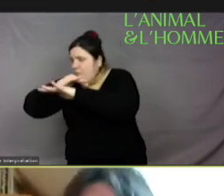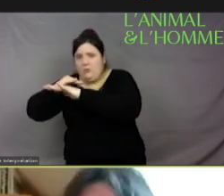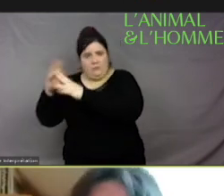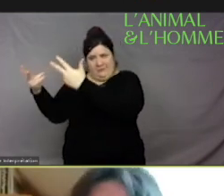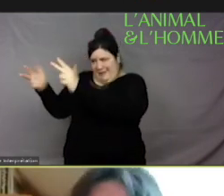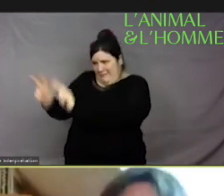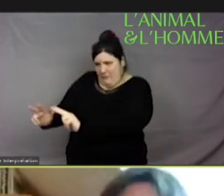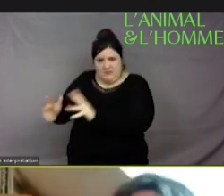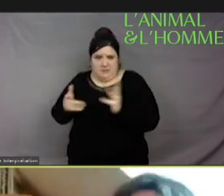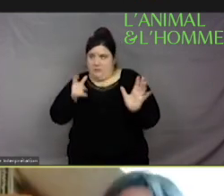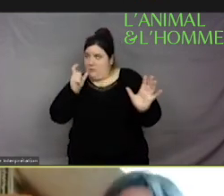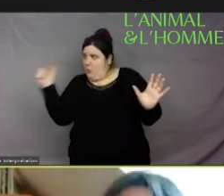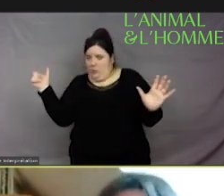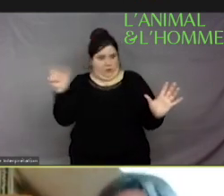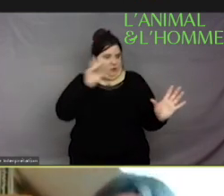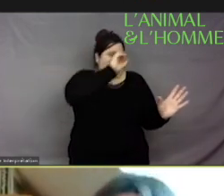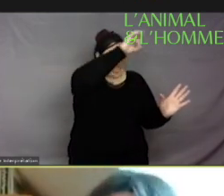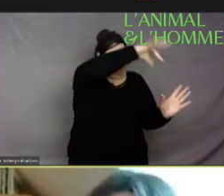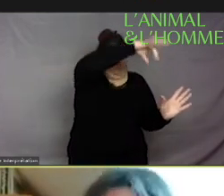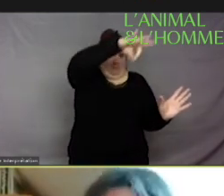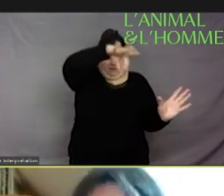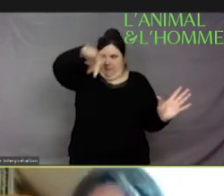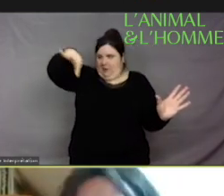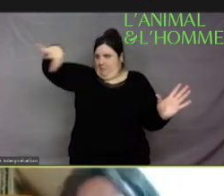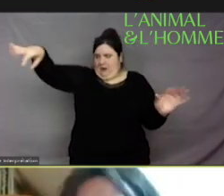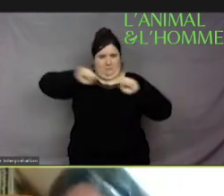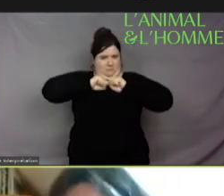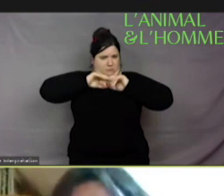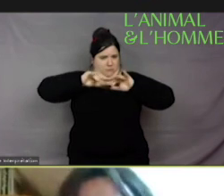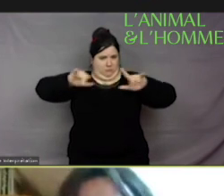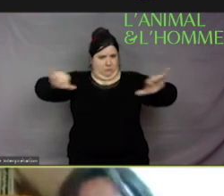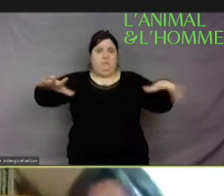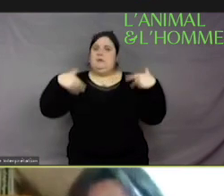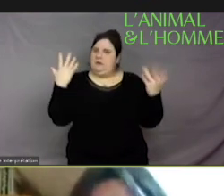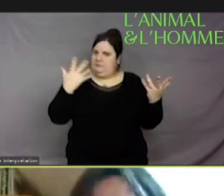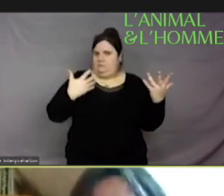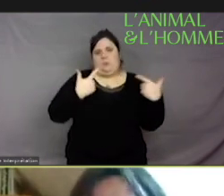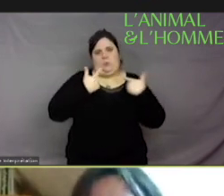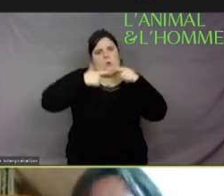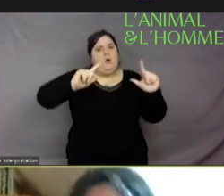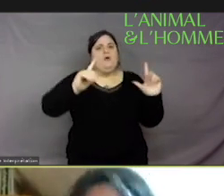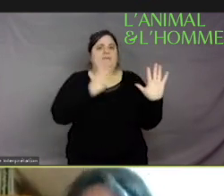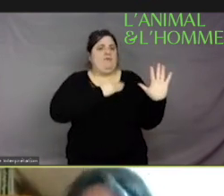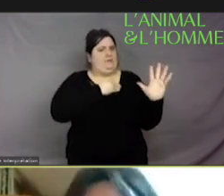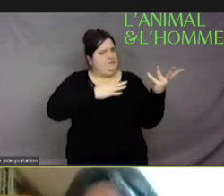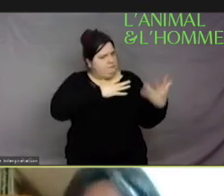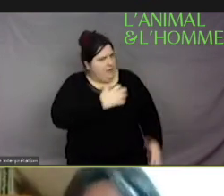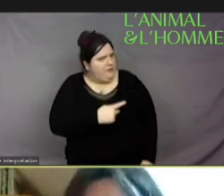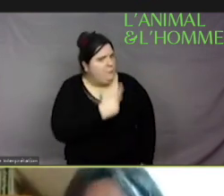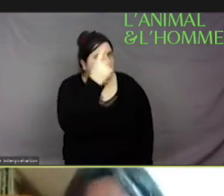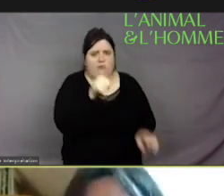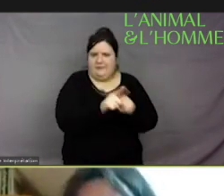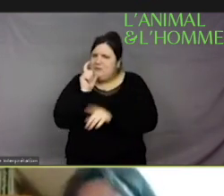va entrer dans toutes les sphères académiques et scientifiques et ça va non seulement enrichir la langue française, ça va apporter des précisions